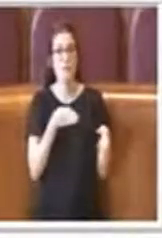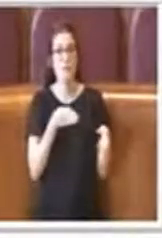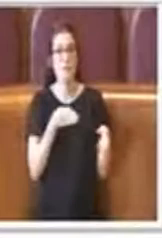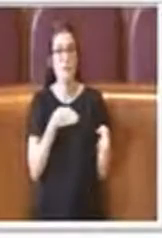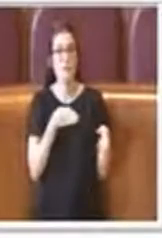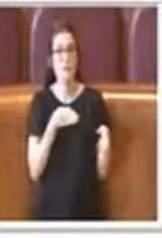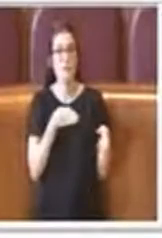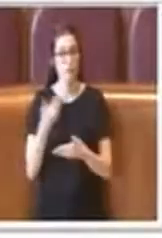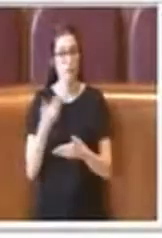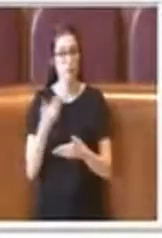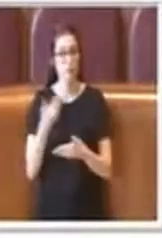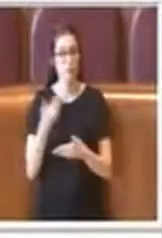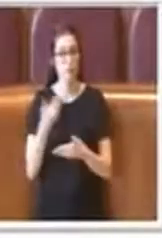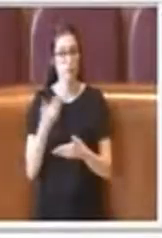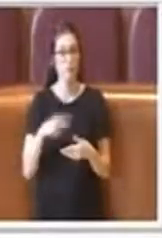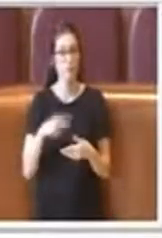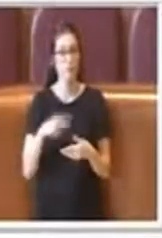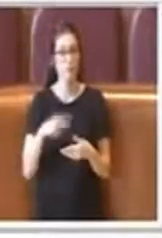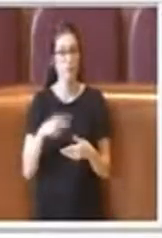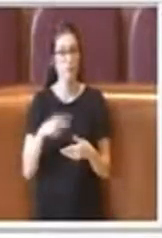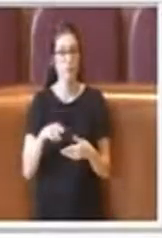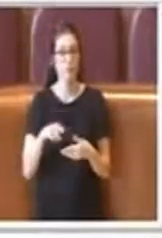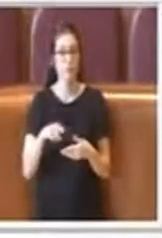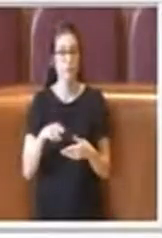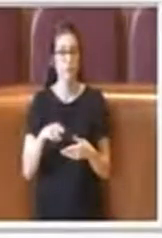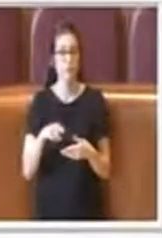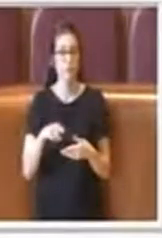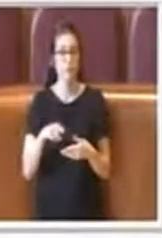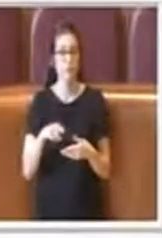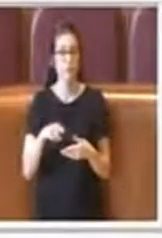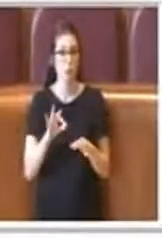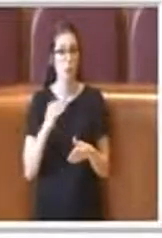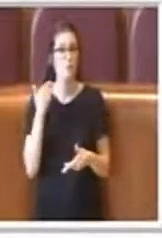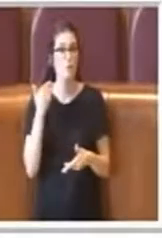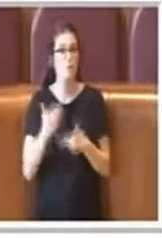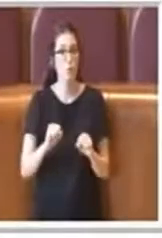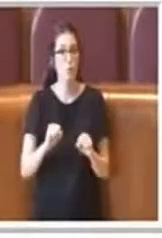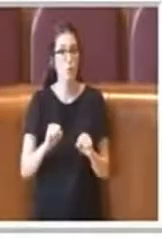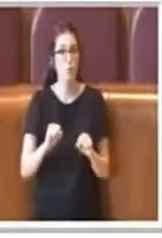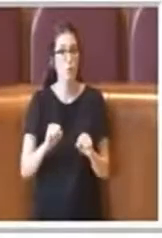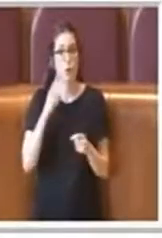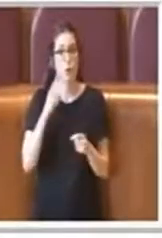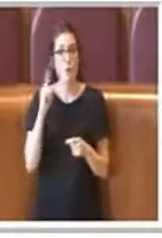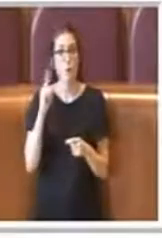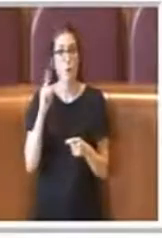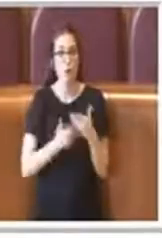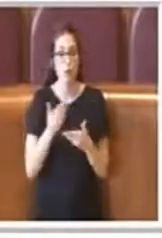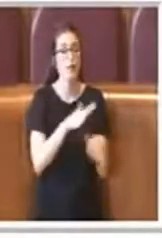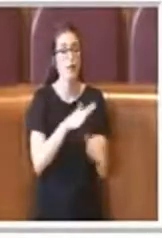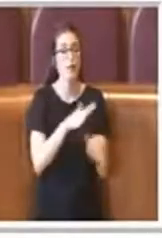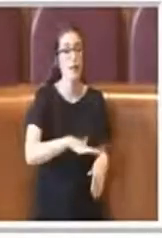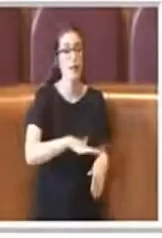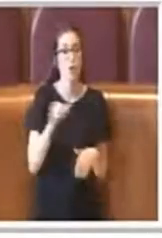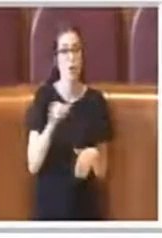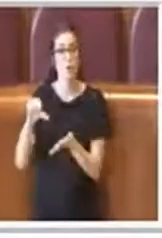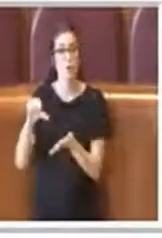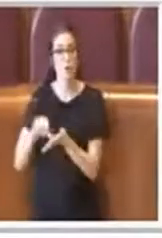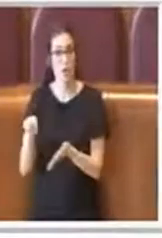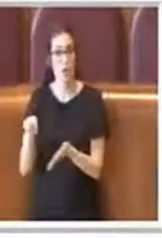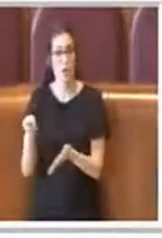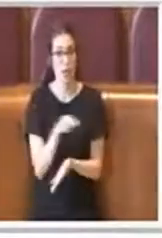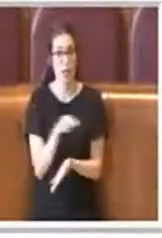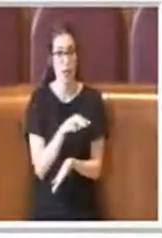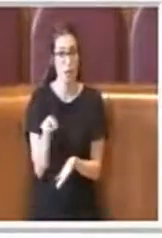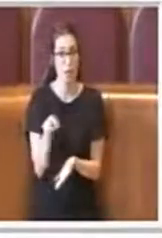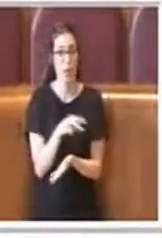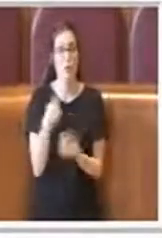questi processi possano migliorare tra territorio e centro e quindi in